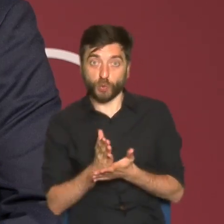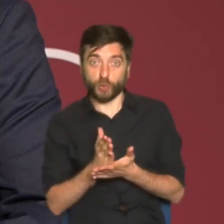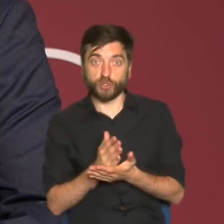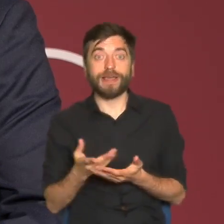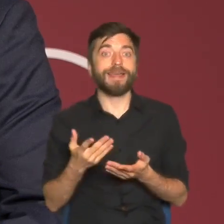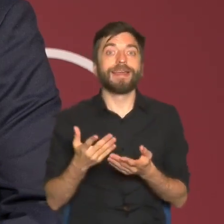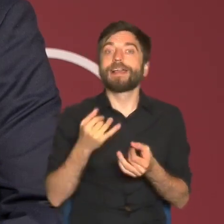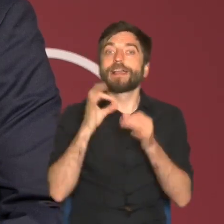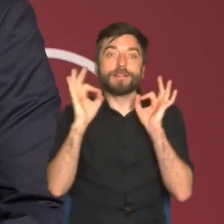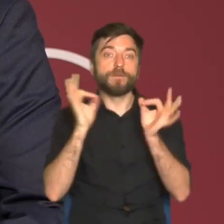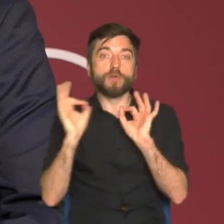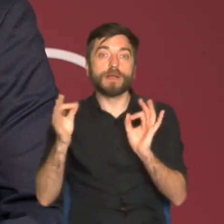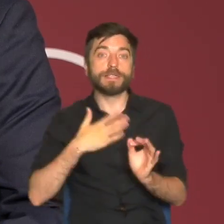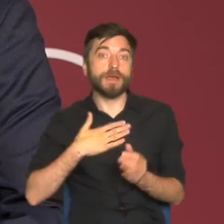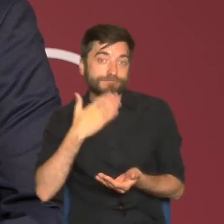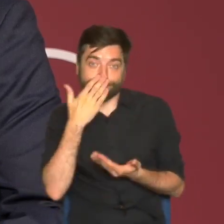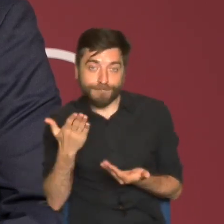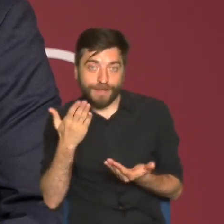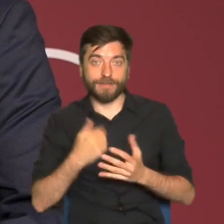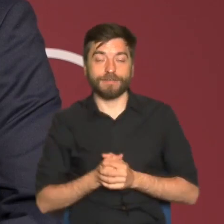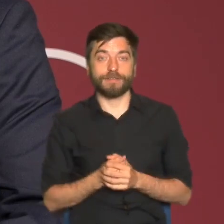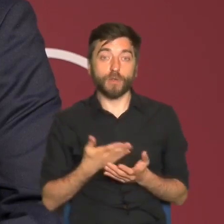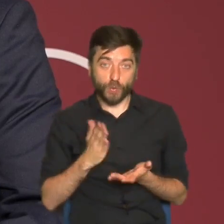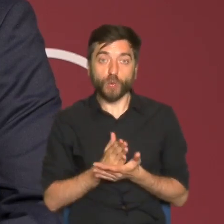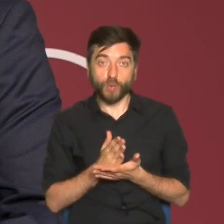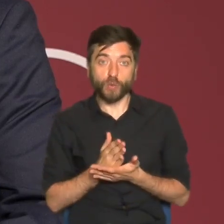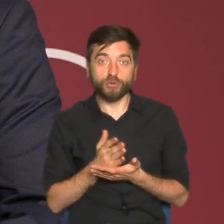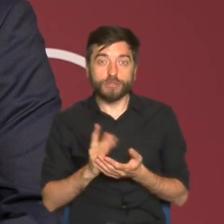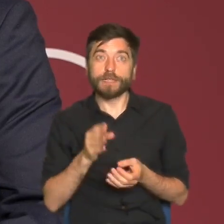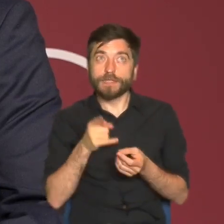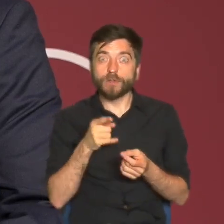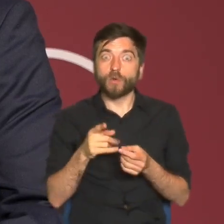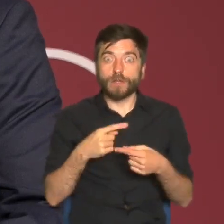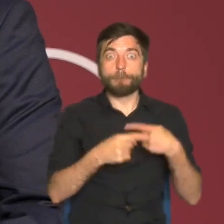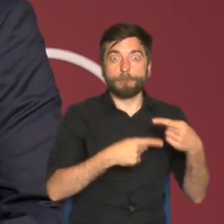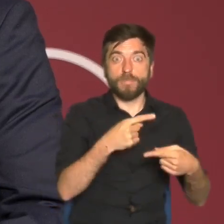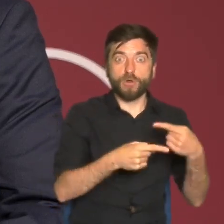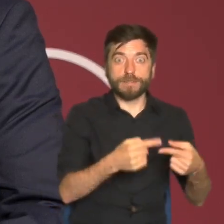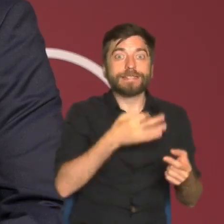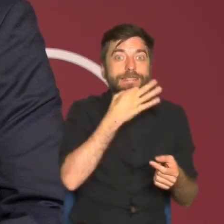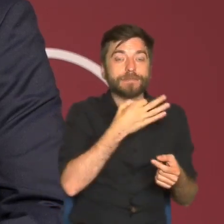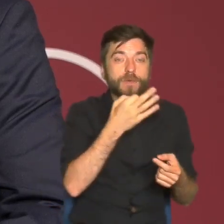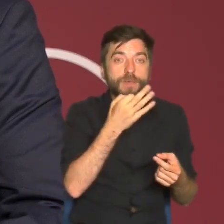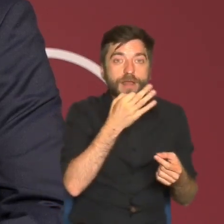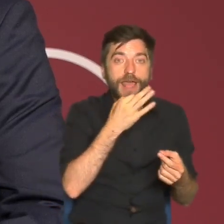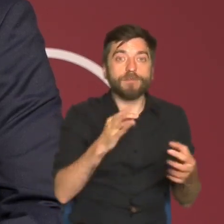i informacje na temat, na których można by oprzeć procesy poprawy